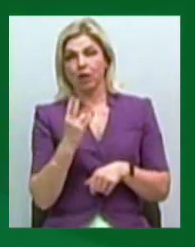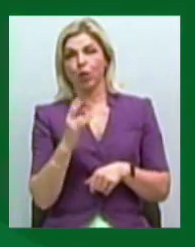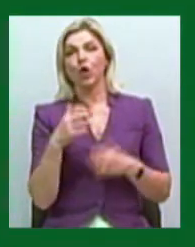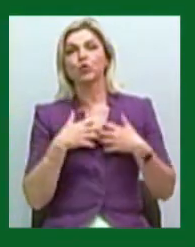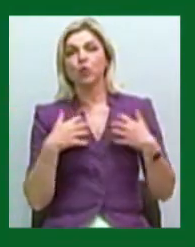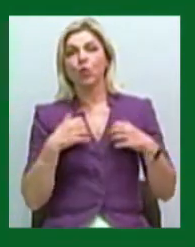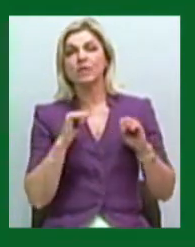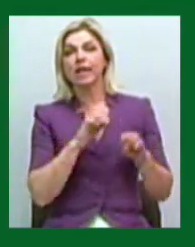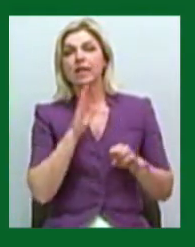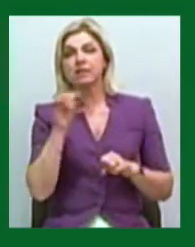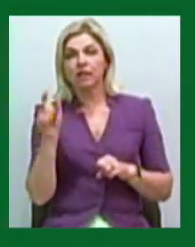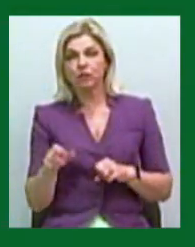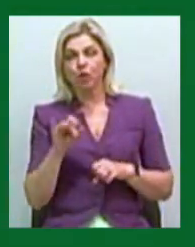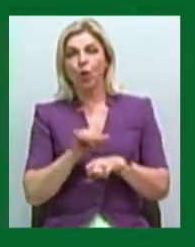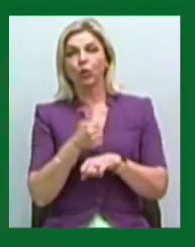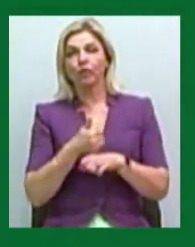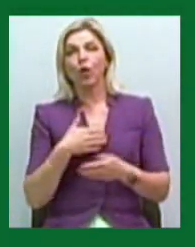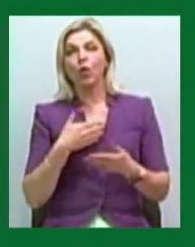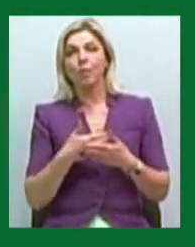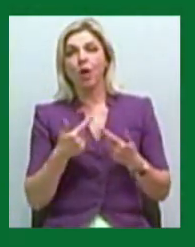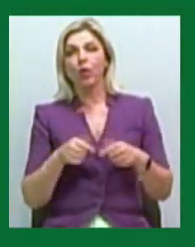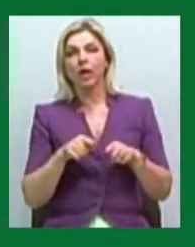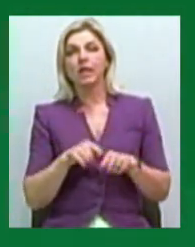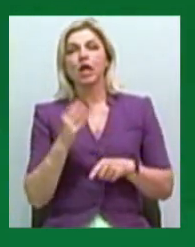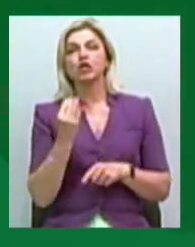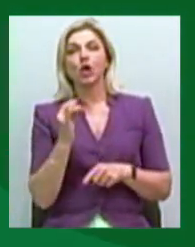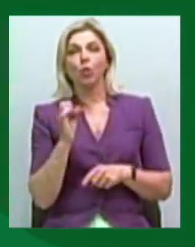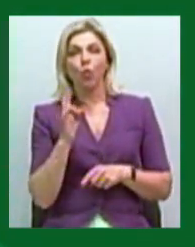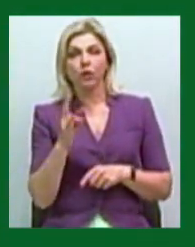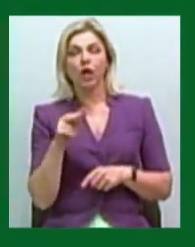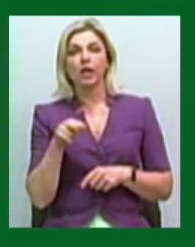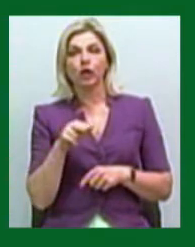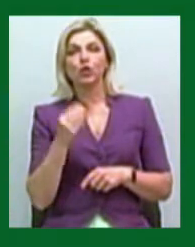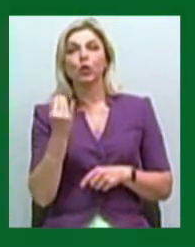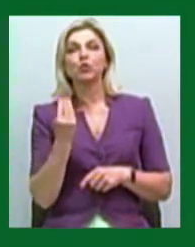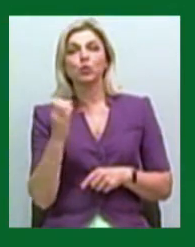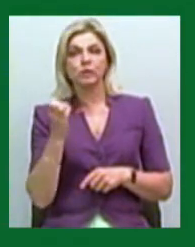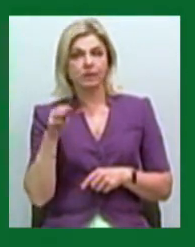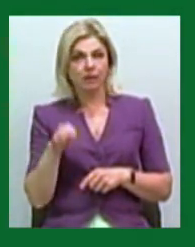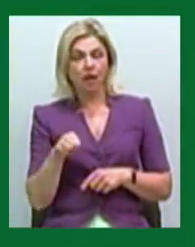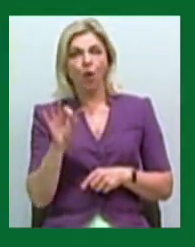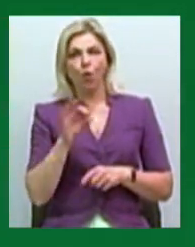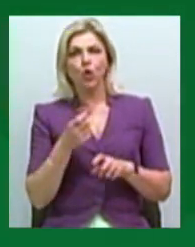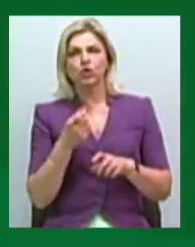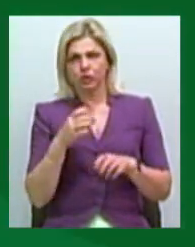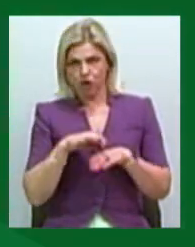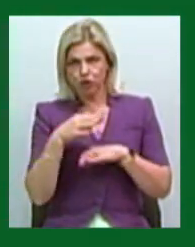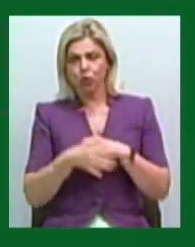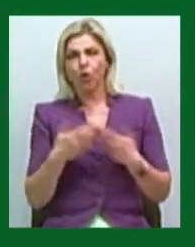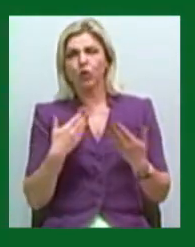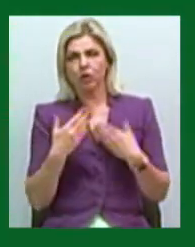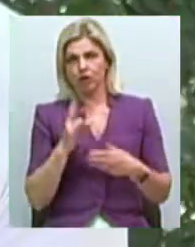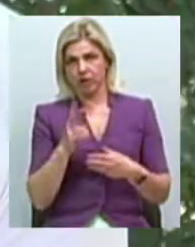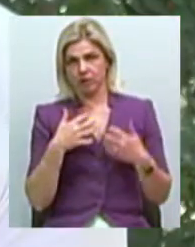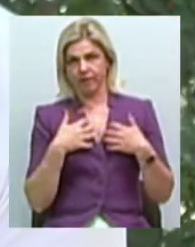зоозахисницю та голову громадської організації Шарон Лідію Шуст щодо жорстокого поводження нею з тваринами.